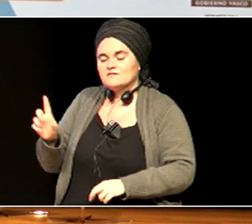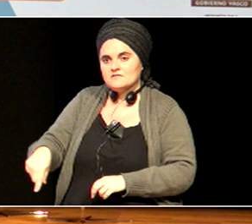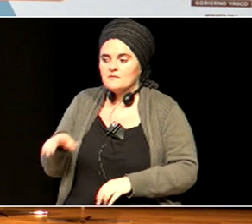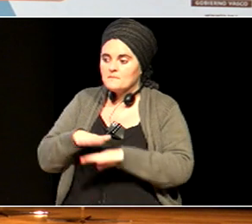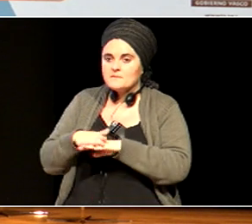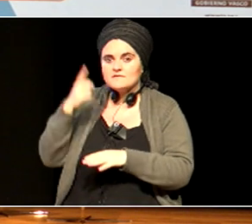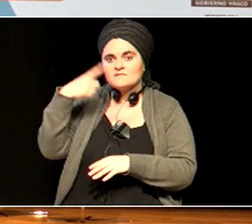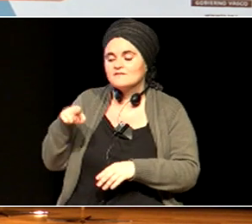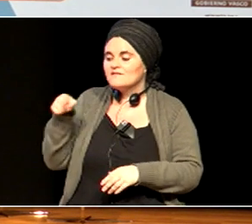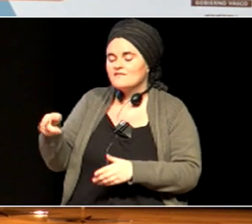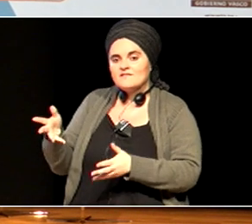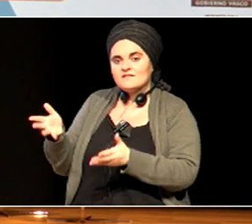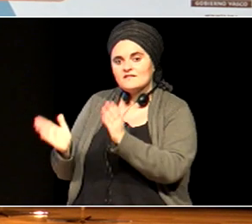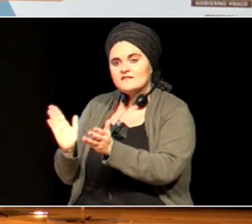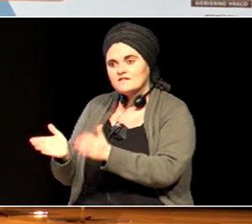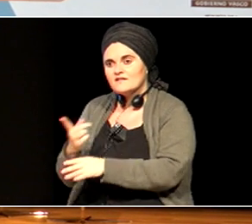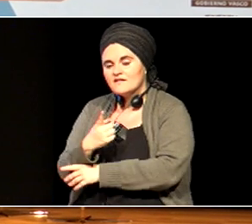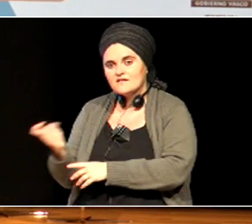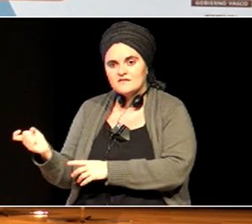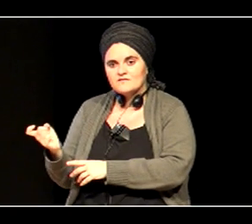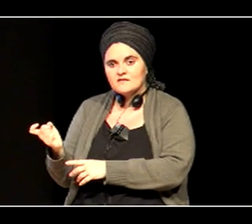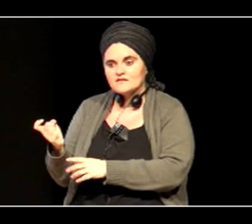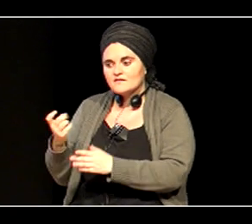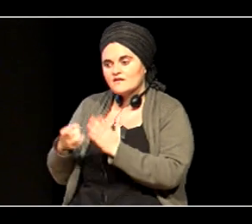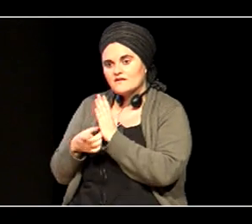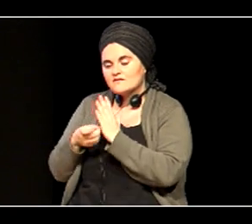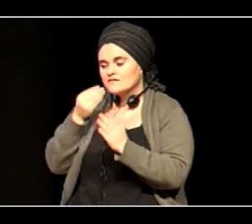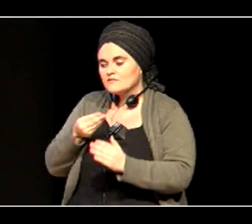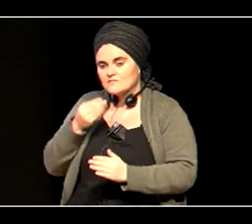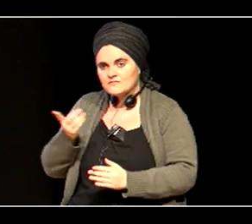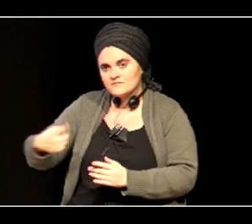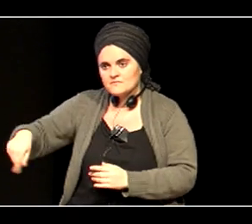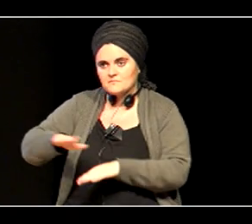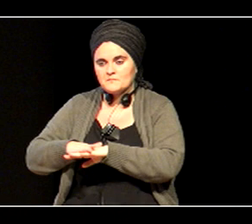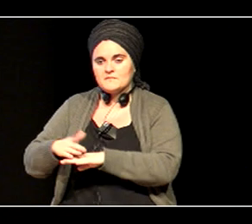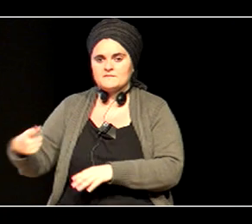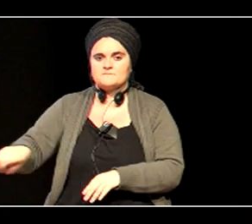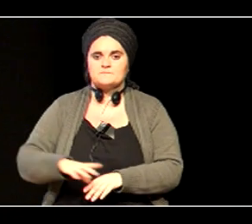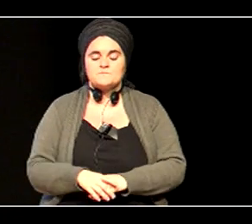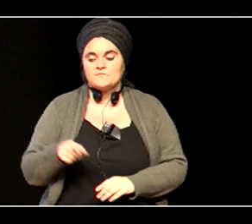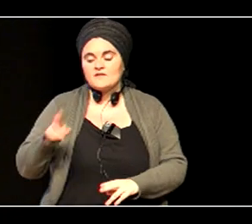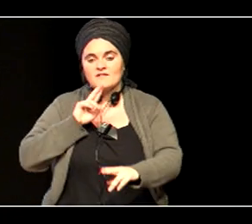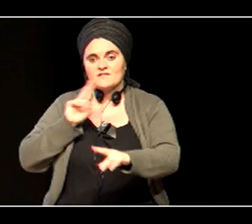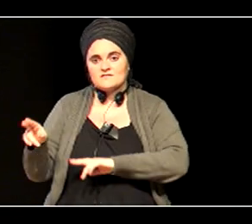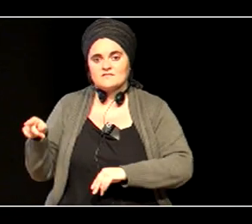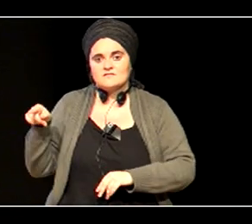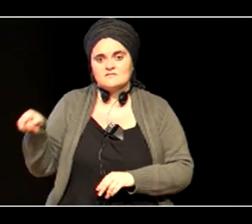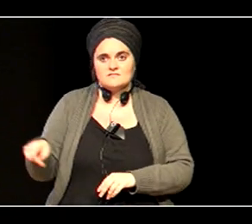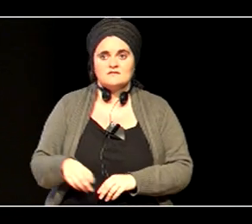eskuartze egokia bermatze aldera honi erantzuteko esan bezala